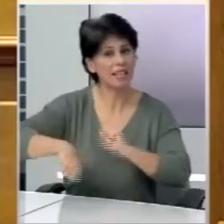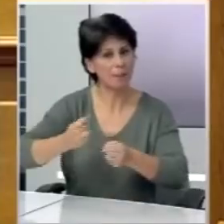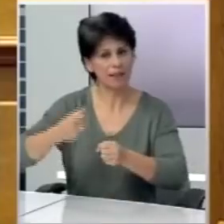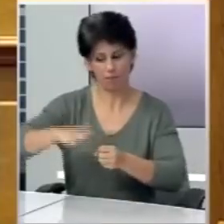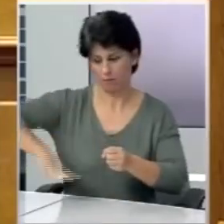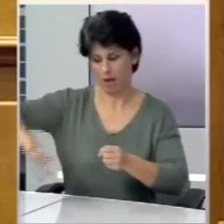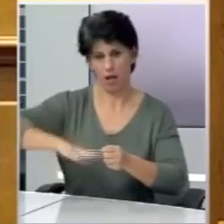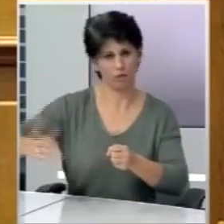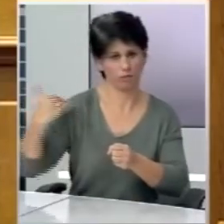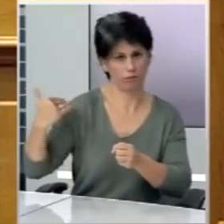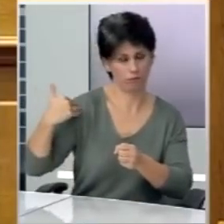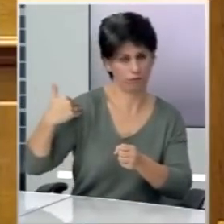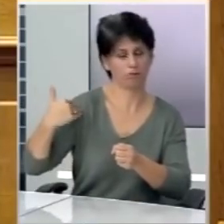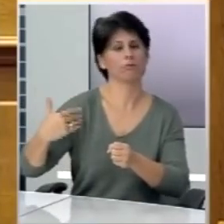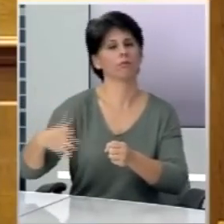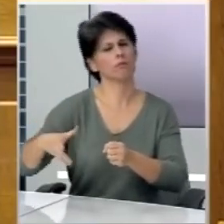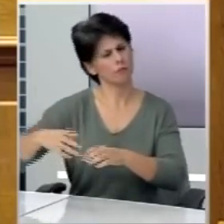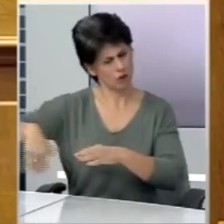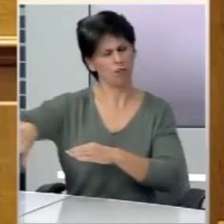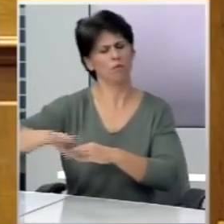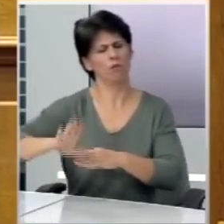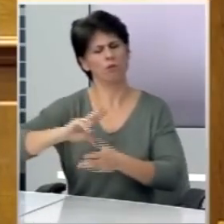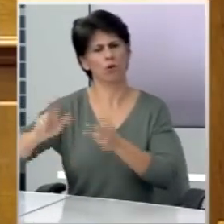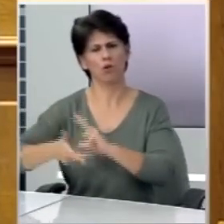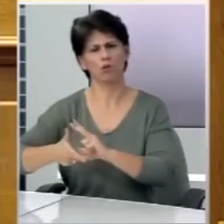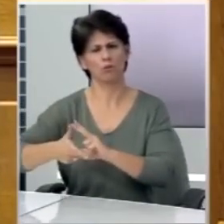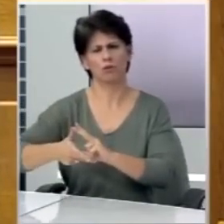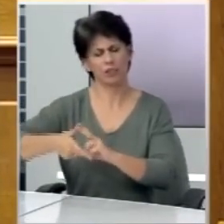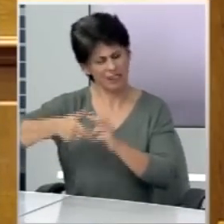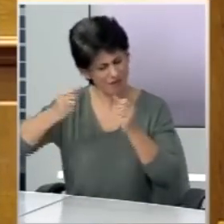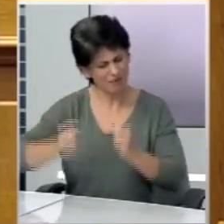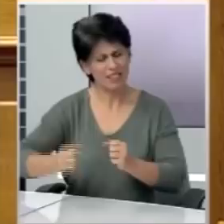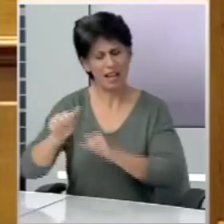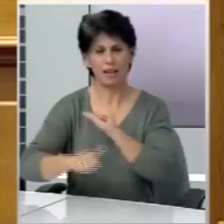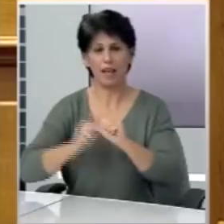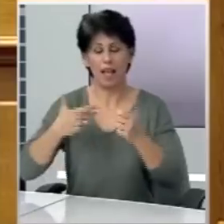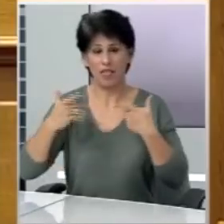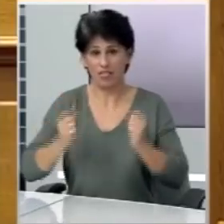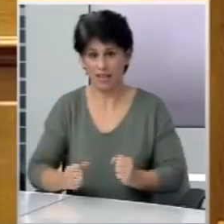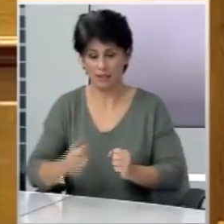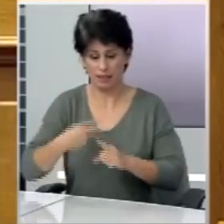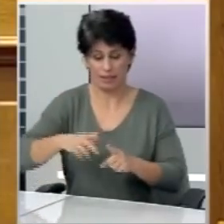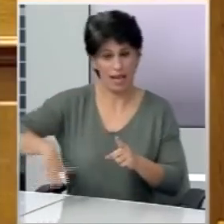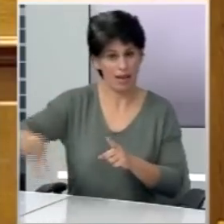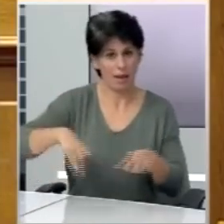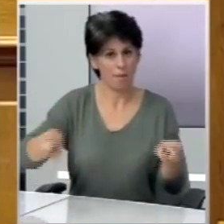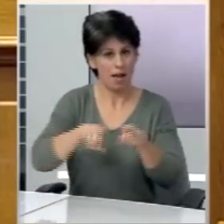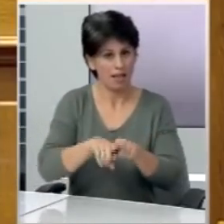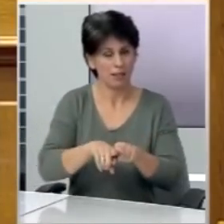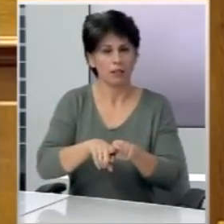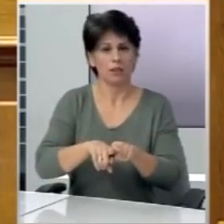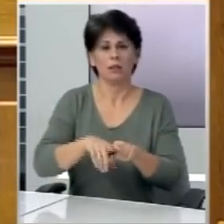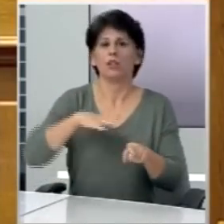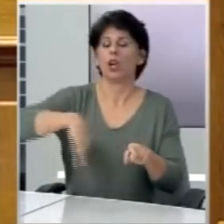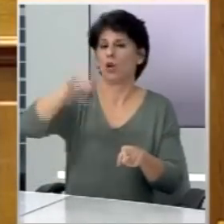περιοχής και του υπόλοιπου κόσμου για ριζικές αλλαγές. Η θέση μας, ο ελληνικός λαός μαζί με το λαό της